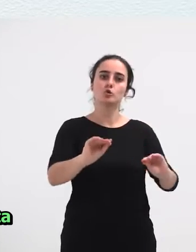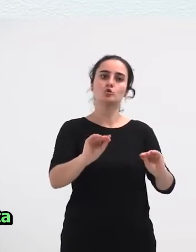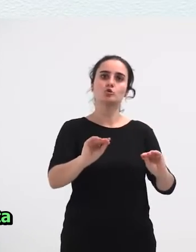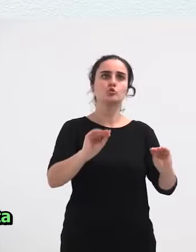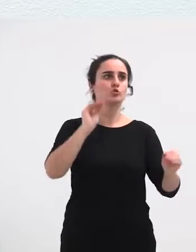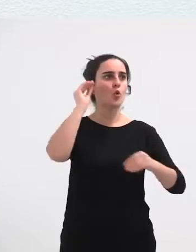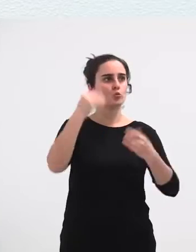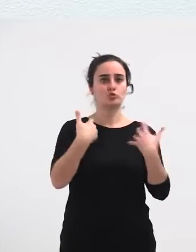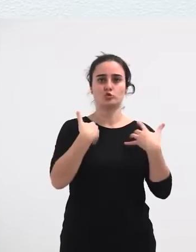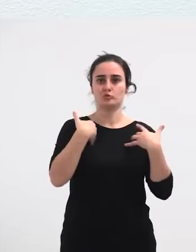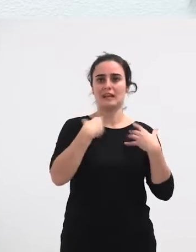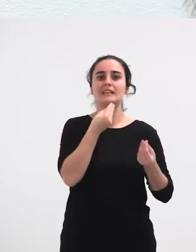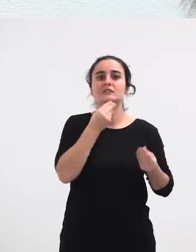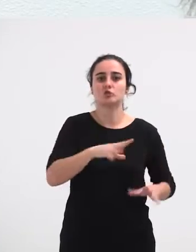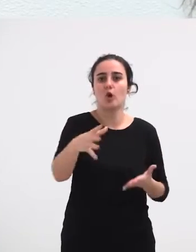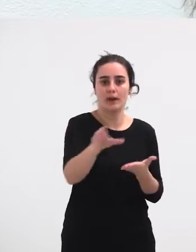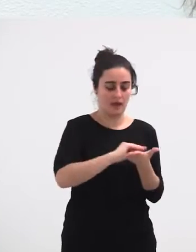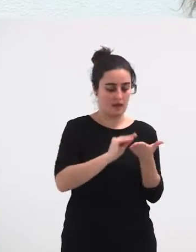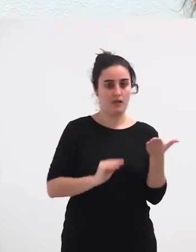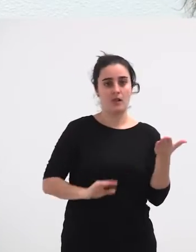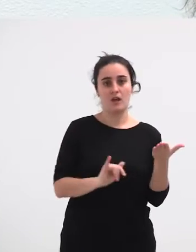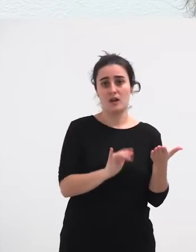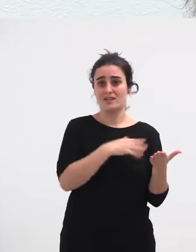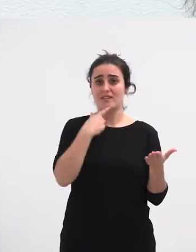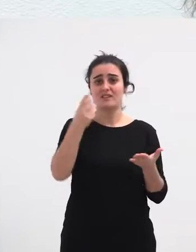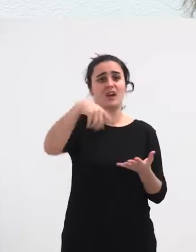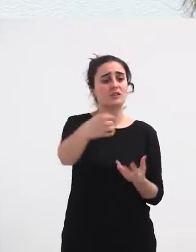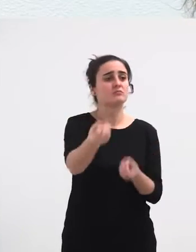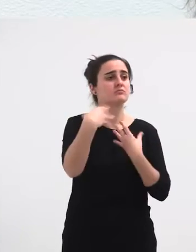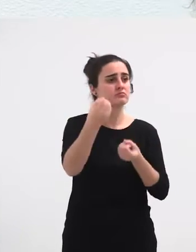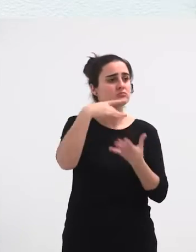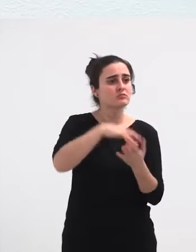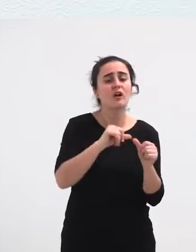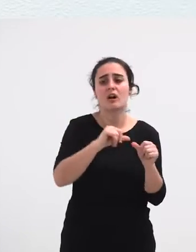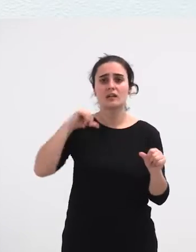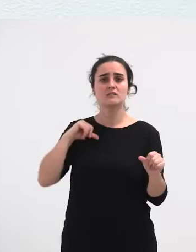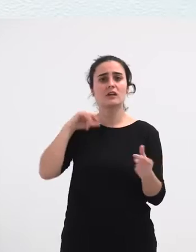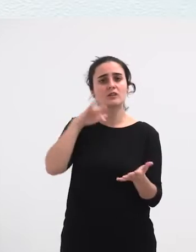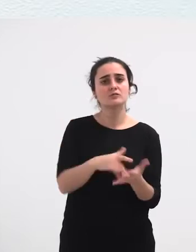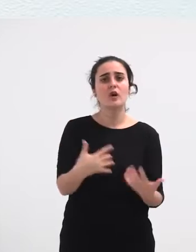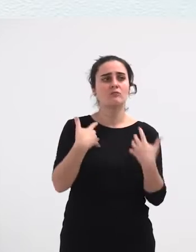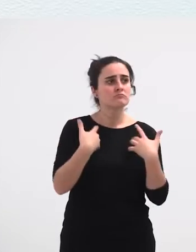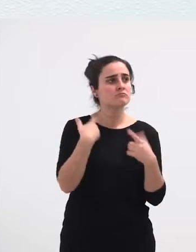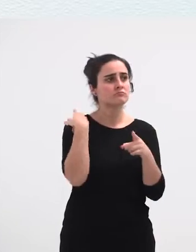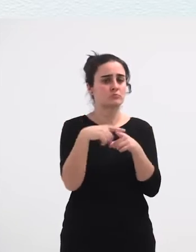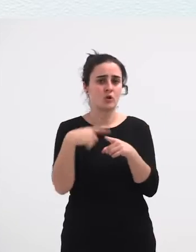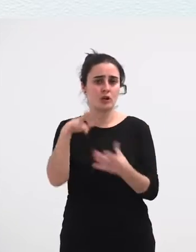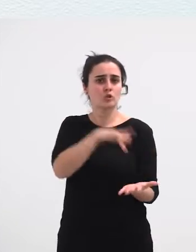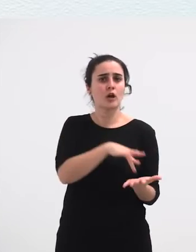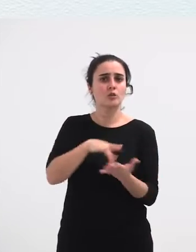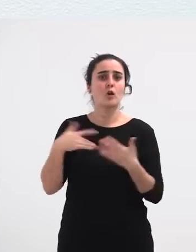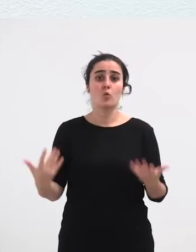Jazarpenaren historioak Beraien kontatu eta Zer jasan behar izan duten Bai gizonek Bai